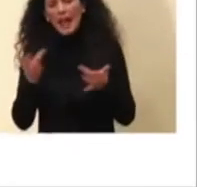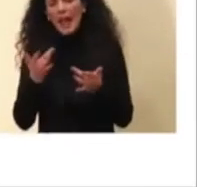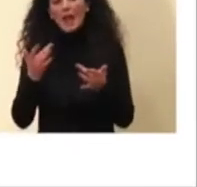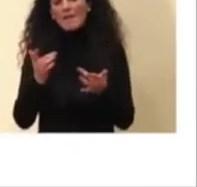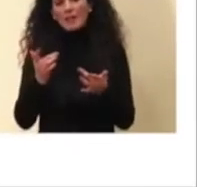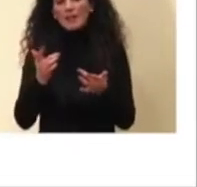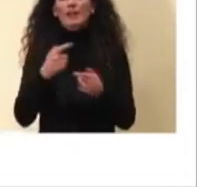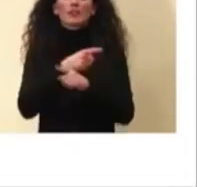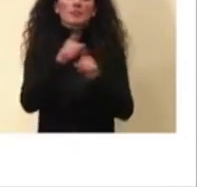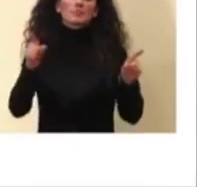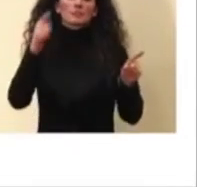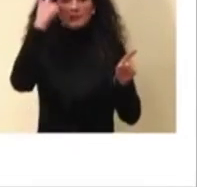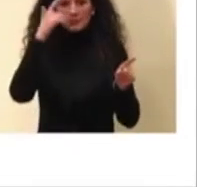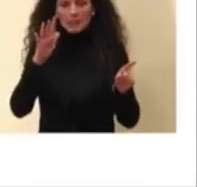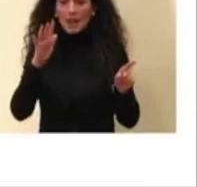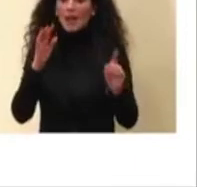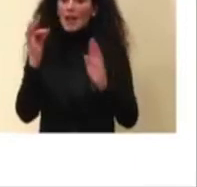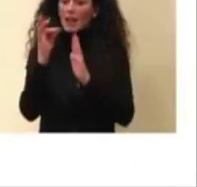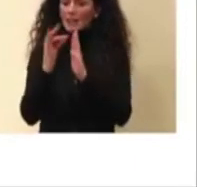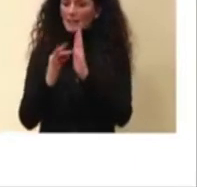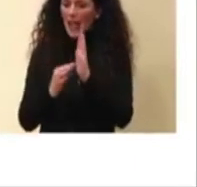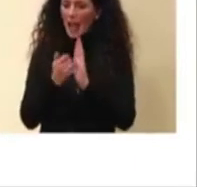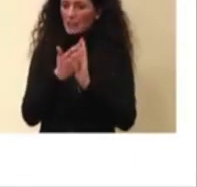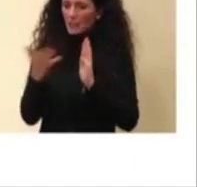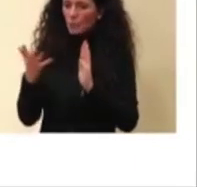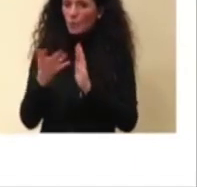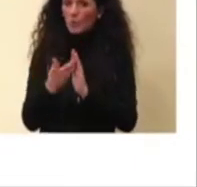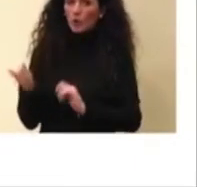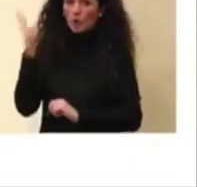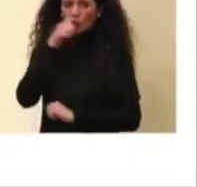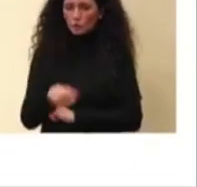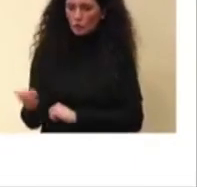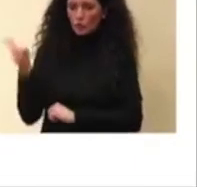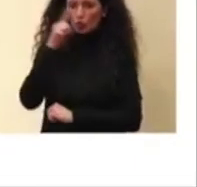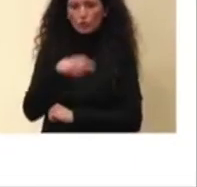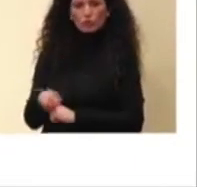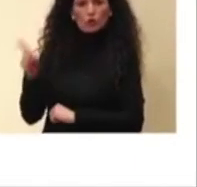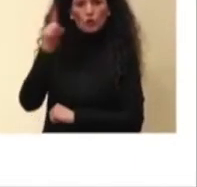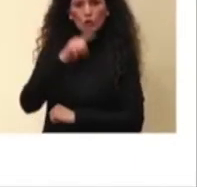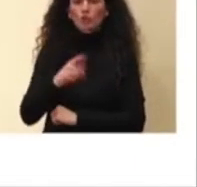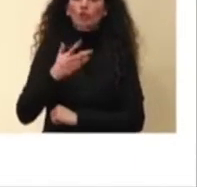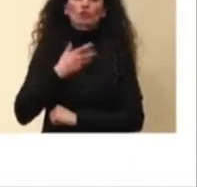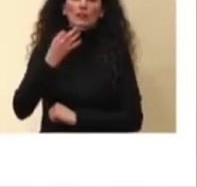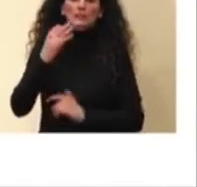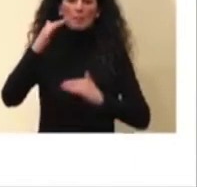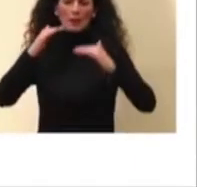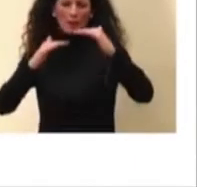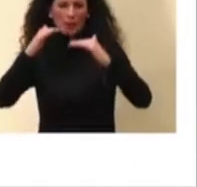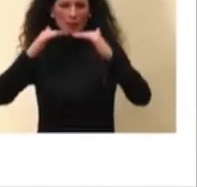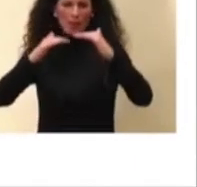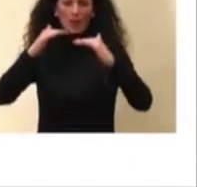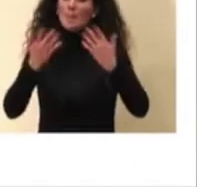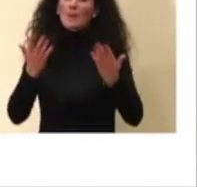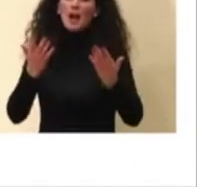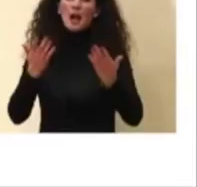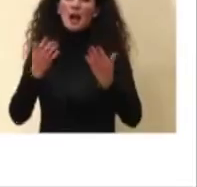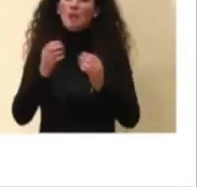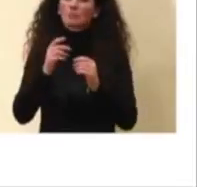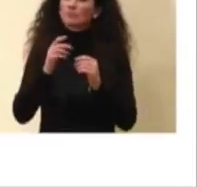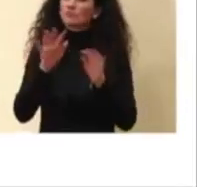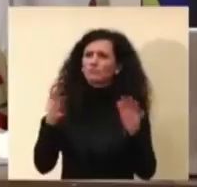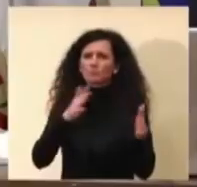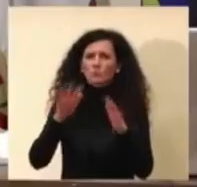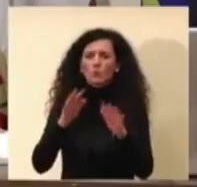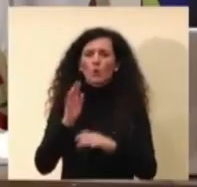quando i dati si raccolgono di giorno in giorno, è normale che ci siano delle oscillazioni, comunque siamo intorno ai 15